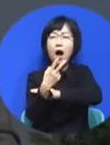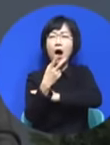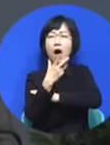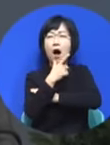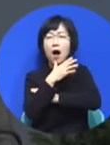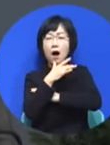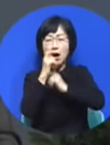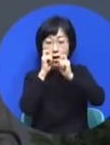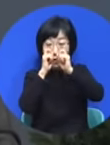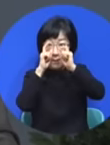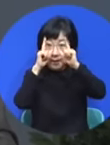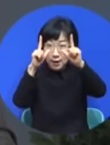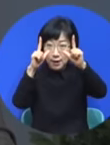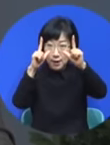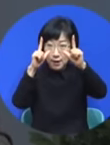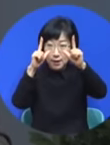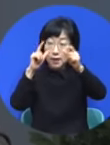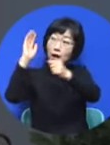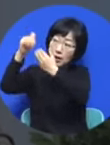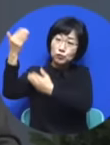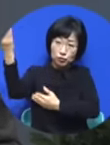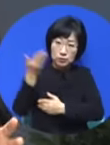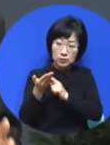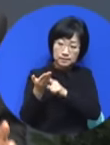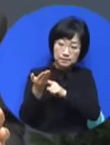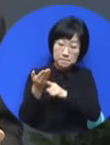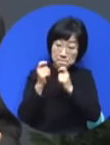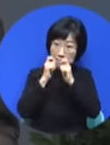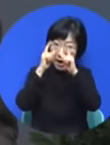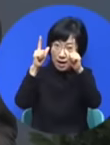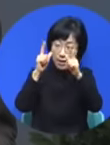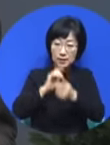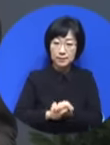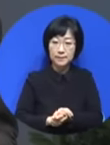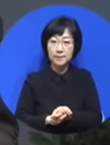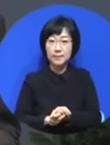하나님 주신 거 이때부터 뭐가 나왔습니까?